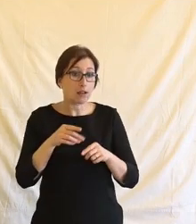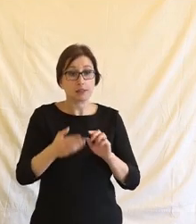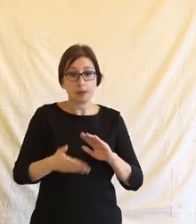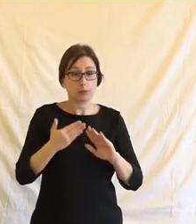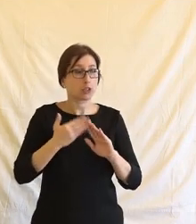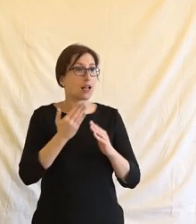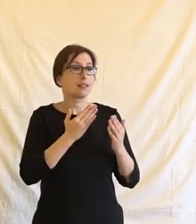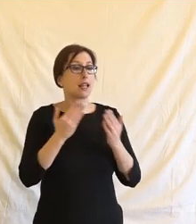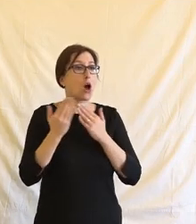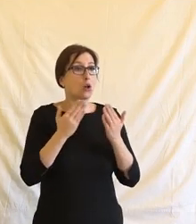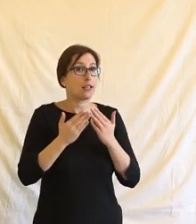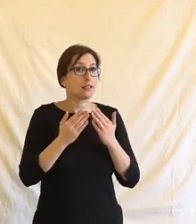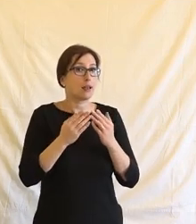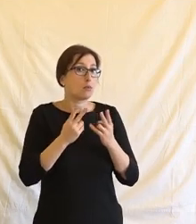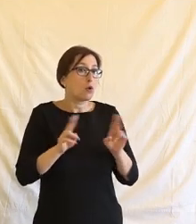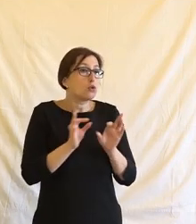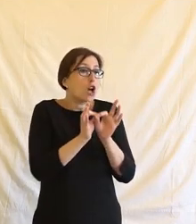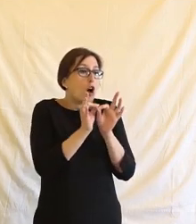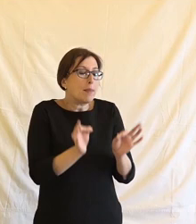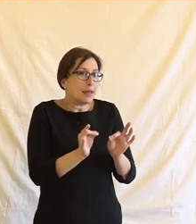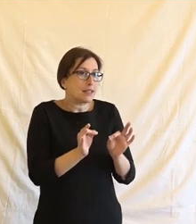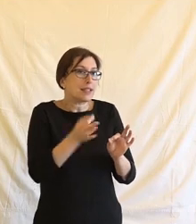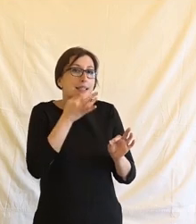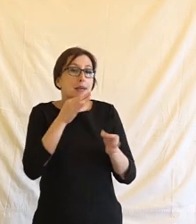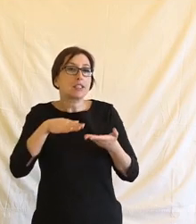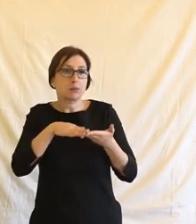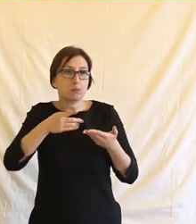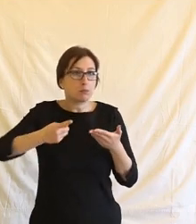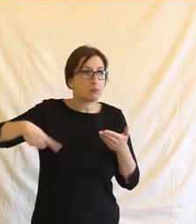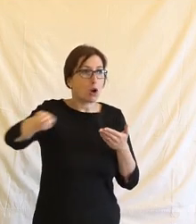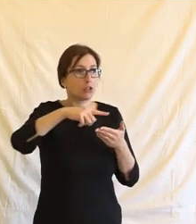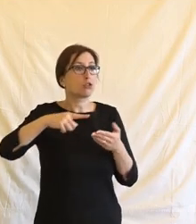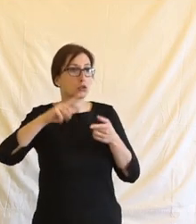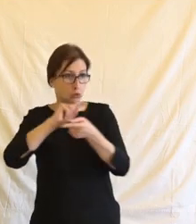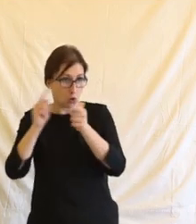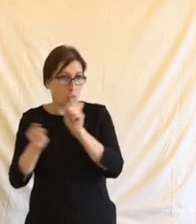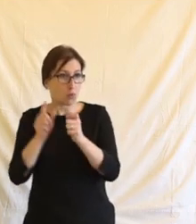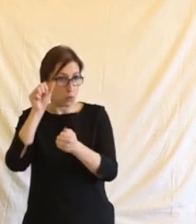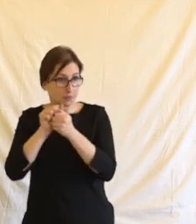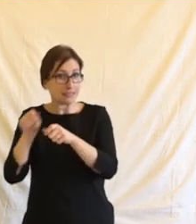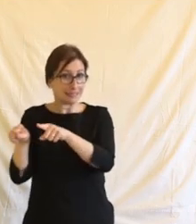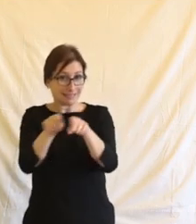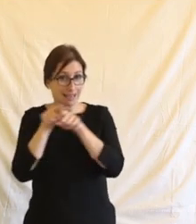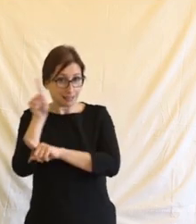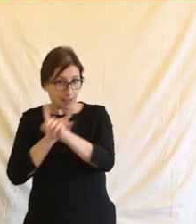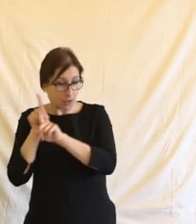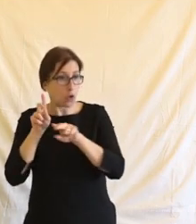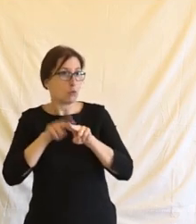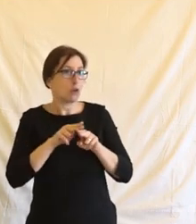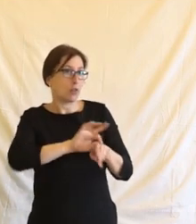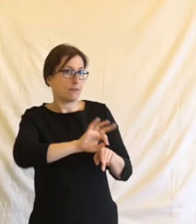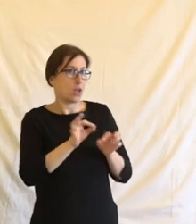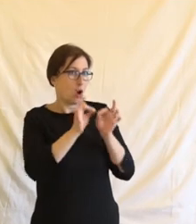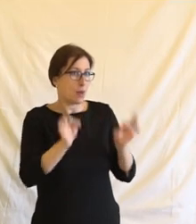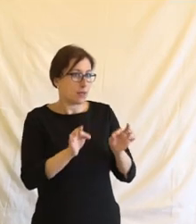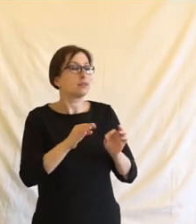teoreticky mohou být omezená, pokud se na tom celospolečensky v politické debatě dohodneme a vlastně takové omezení je